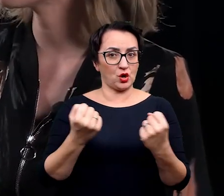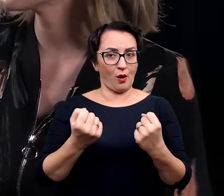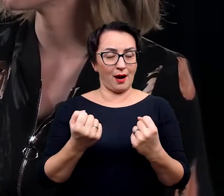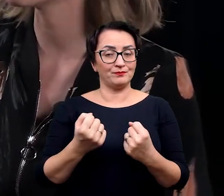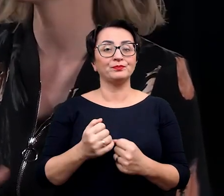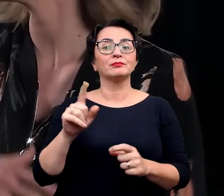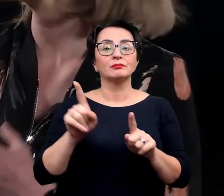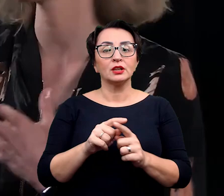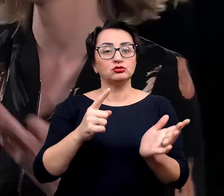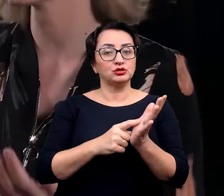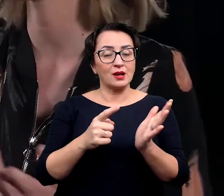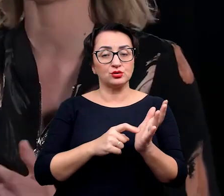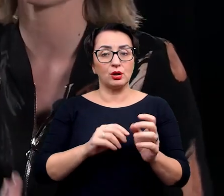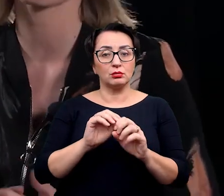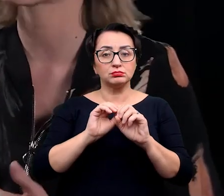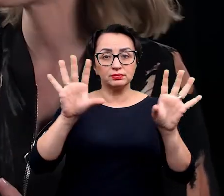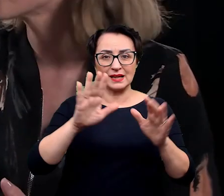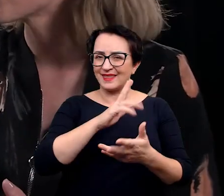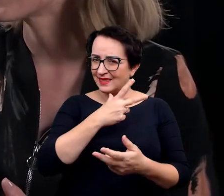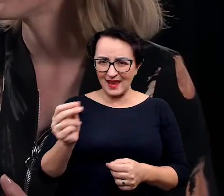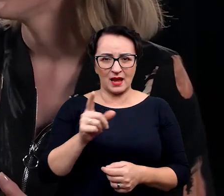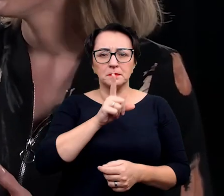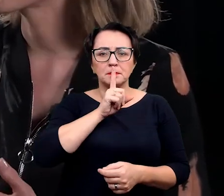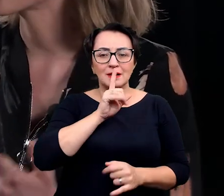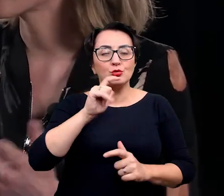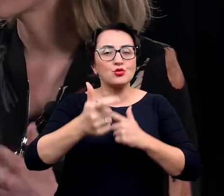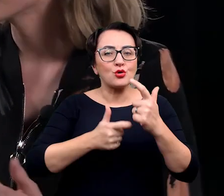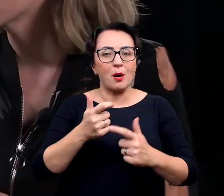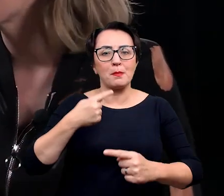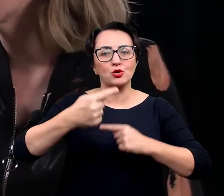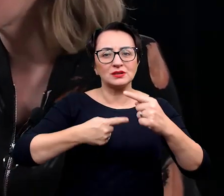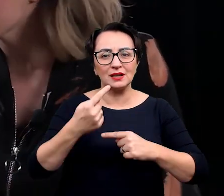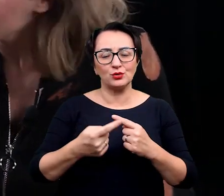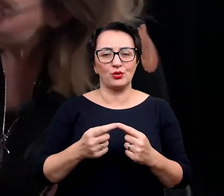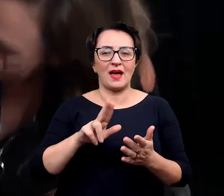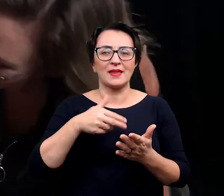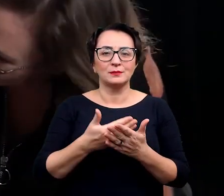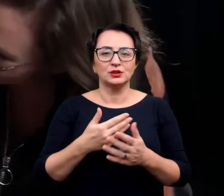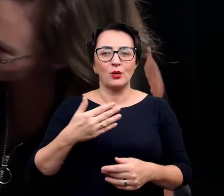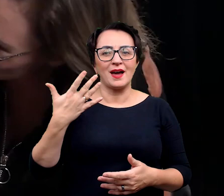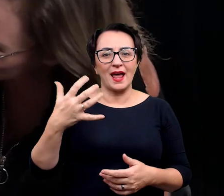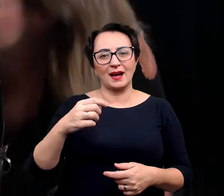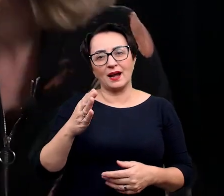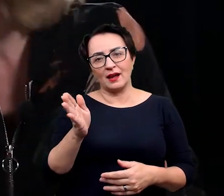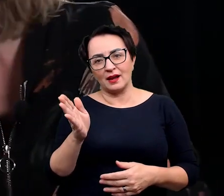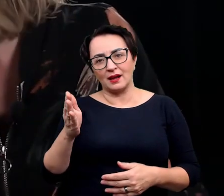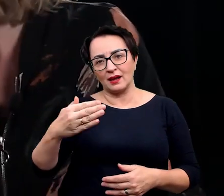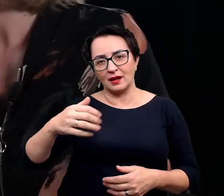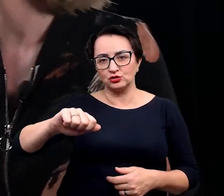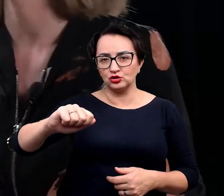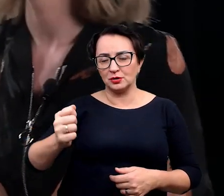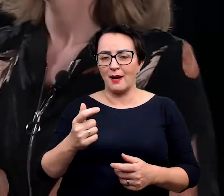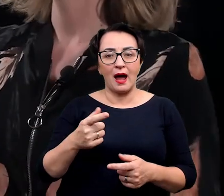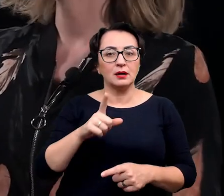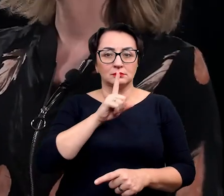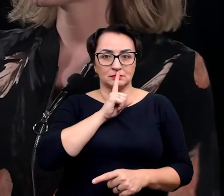nieujawnianie, nie mówienie o tym, jak zrobić jakąś procedurę, że trzeba trzymać rękę pięć stopni w prawo, nie pięć stopni